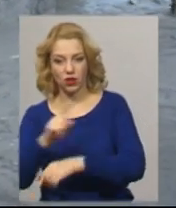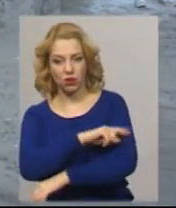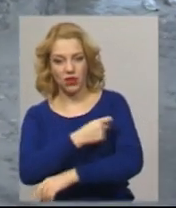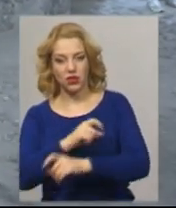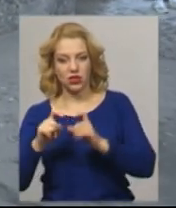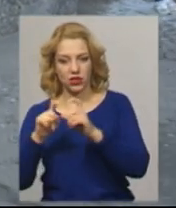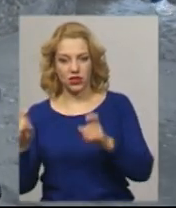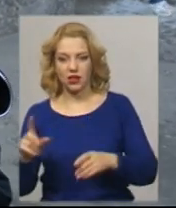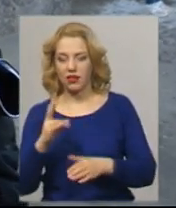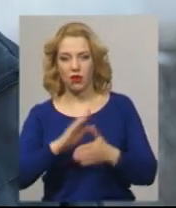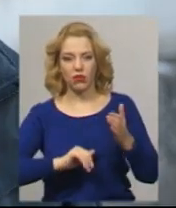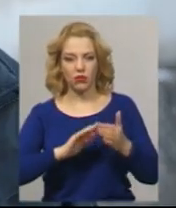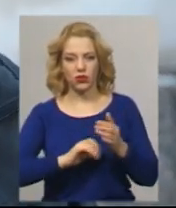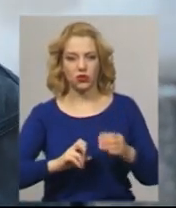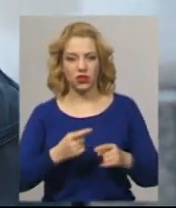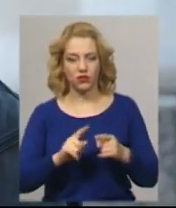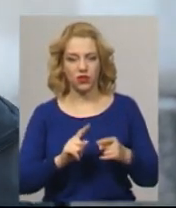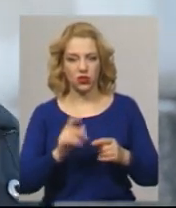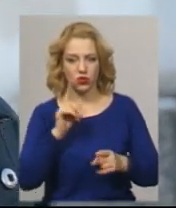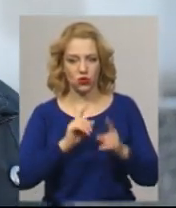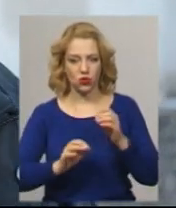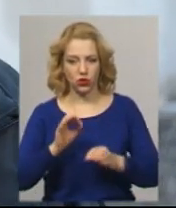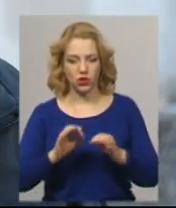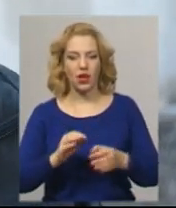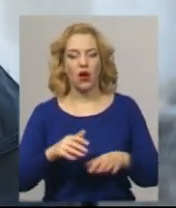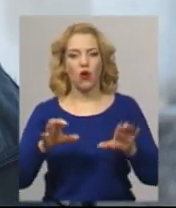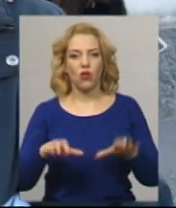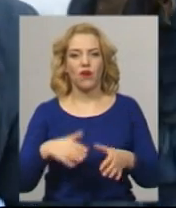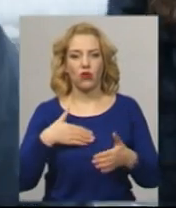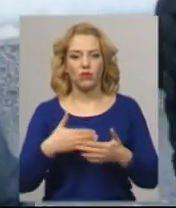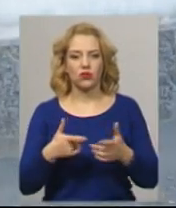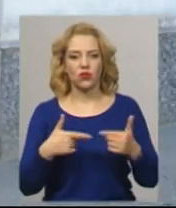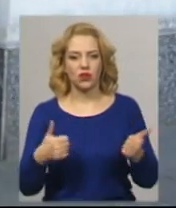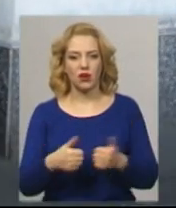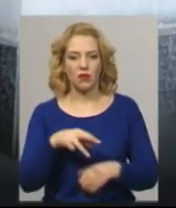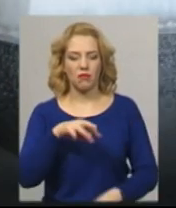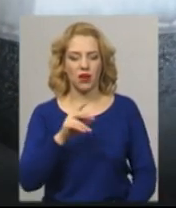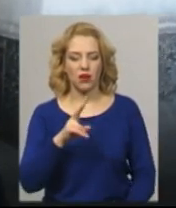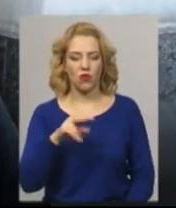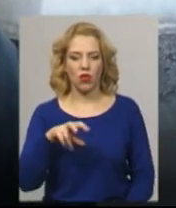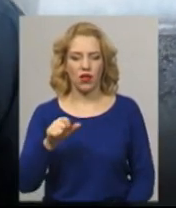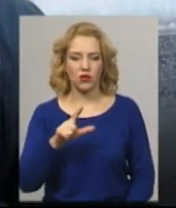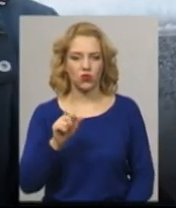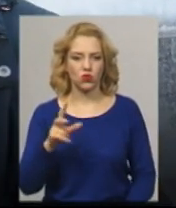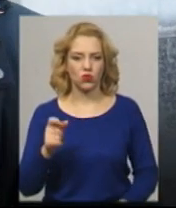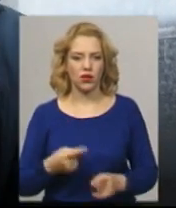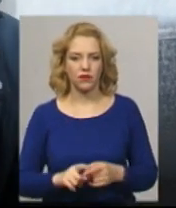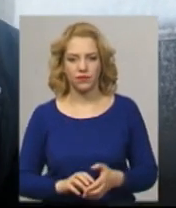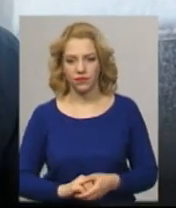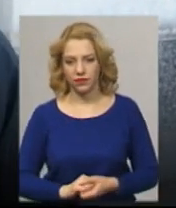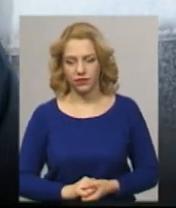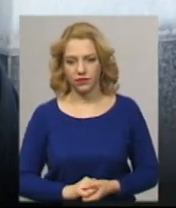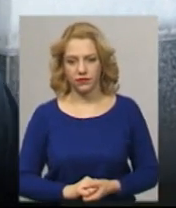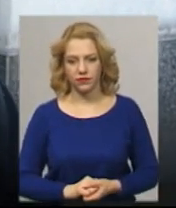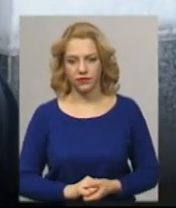слухання цієї справи голова громадської організації «Ветеранське братерство» Микола Зозуля. Цю справу треба довести до кінця, або цікаво,